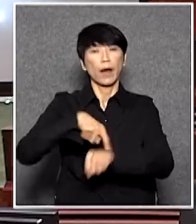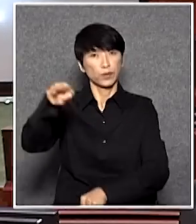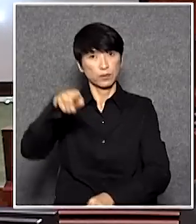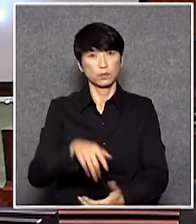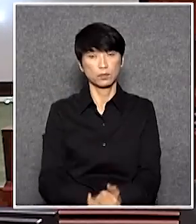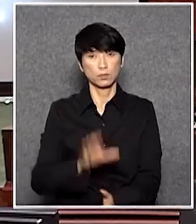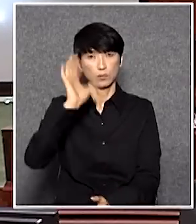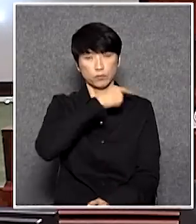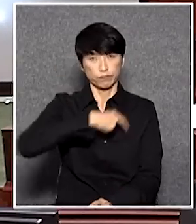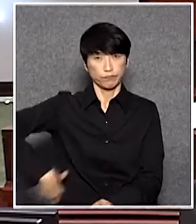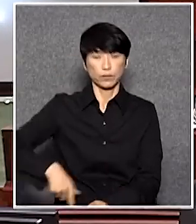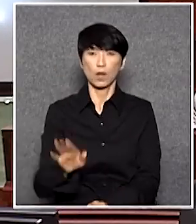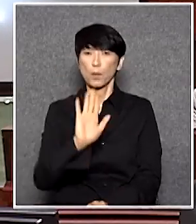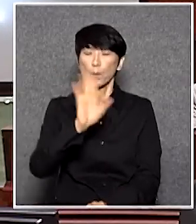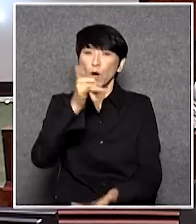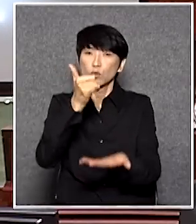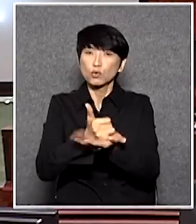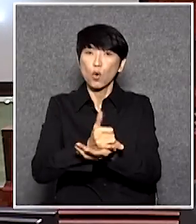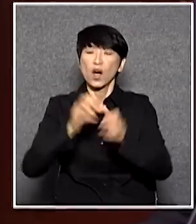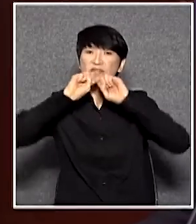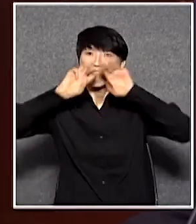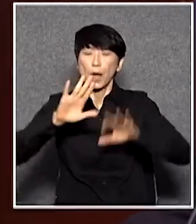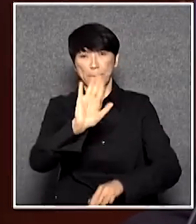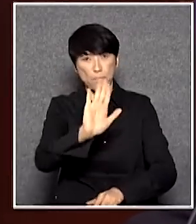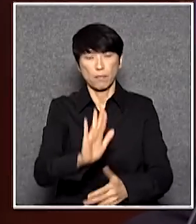請您不要在座位高聲呼叫